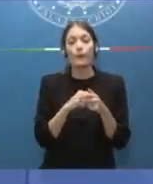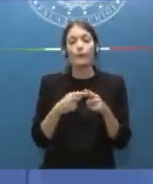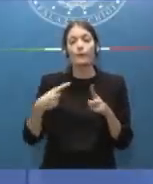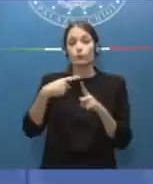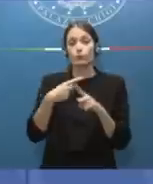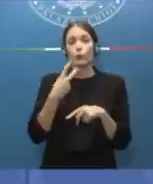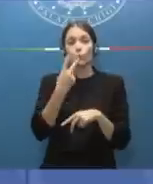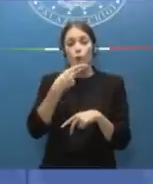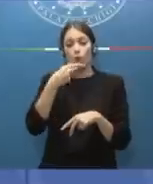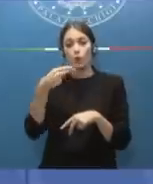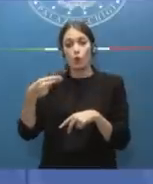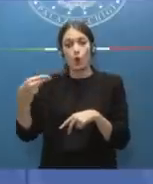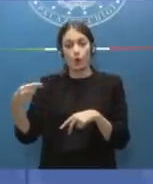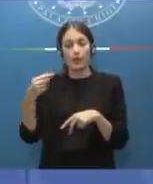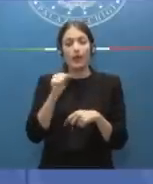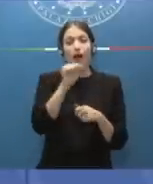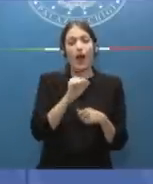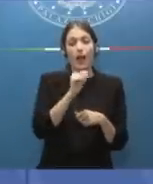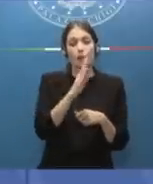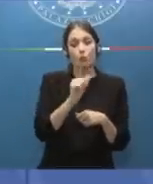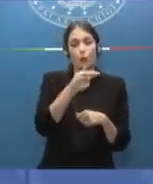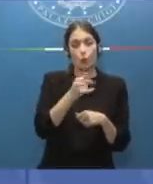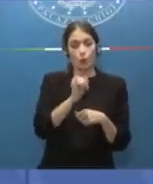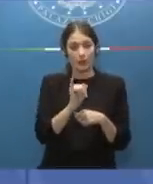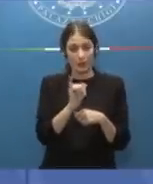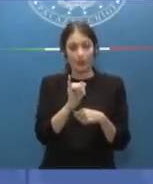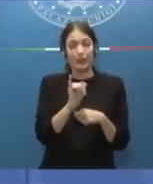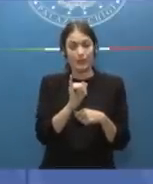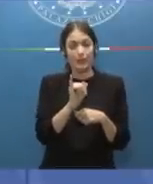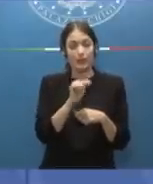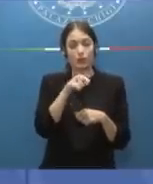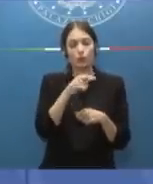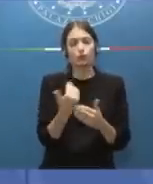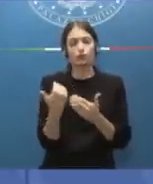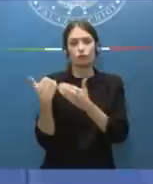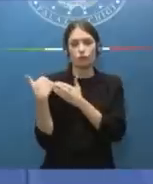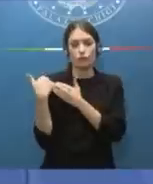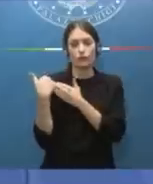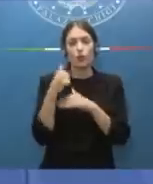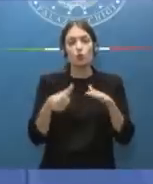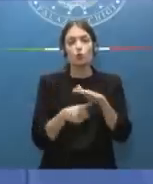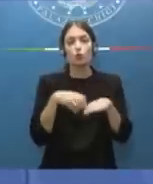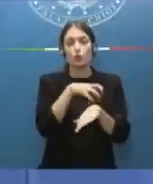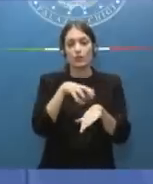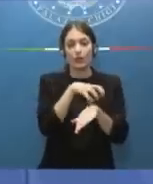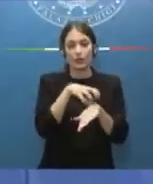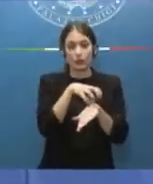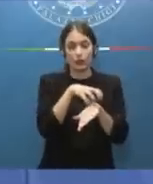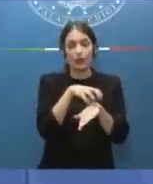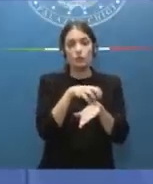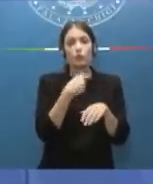Alessio Butti, che assume le funzioni di sottosegretario dell'Innovazione